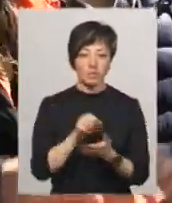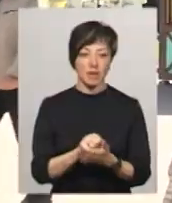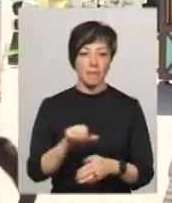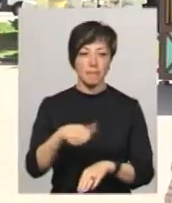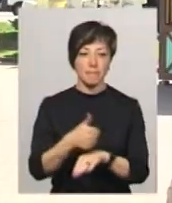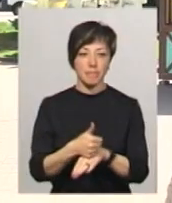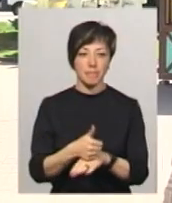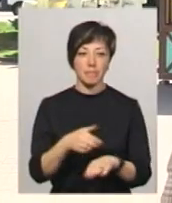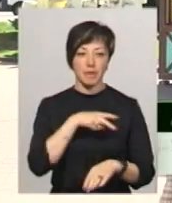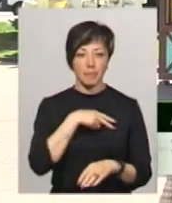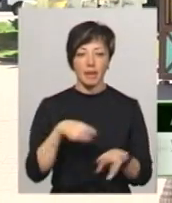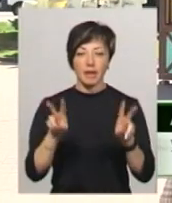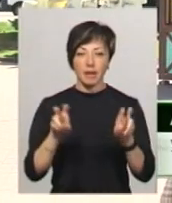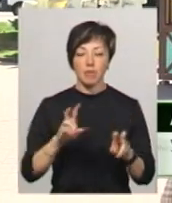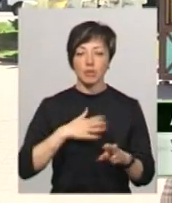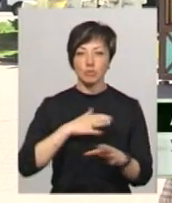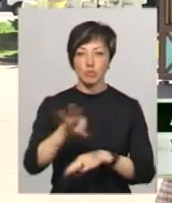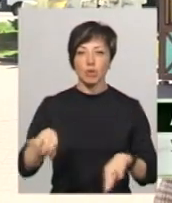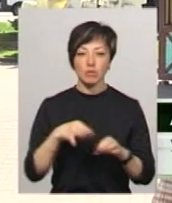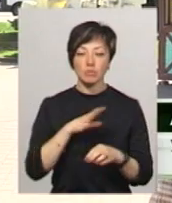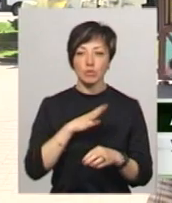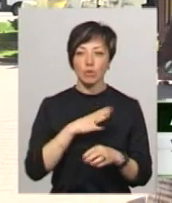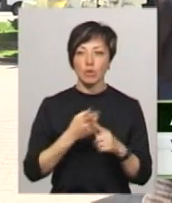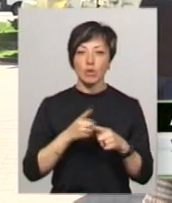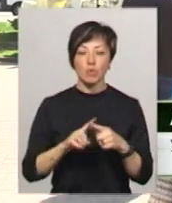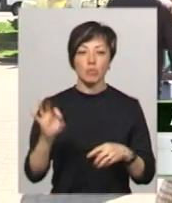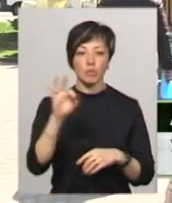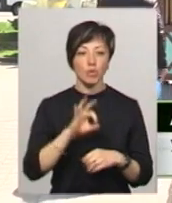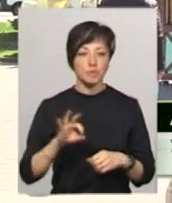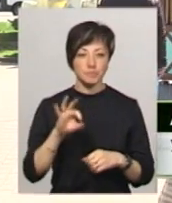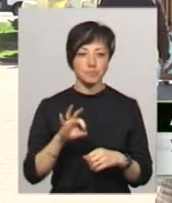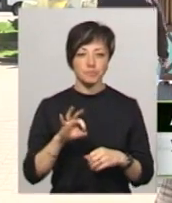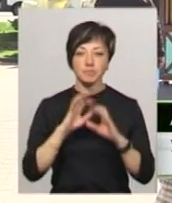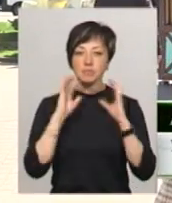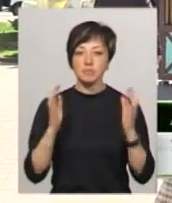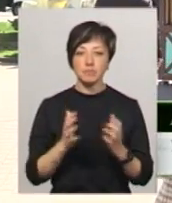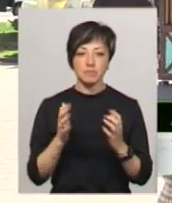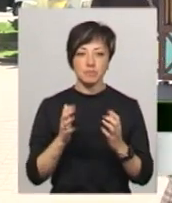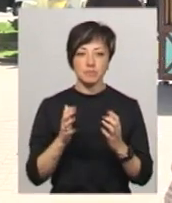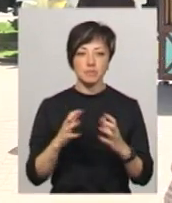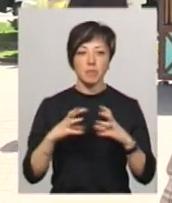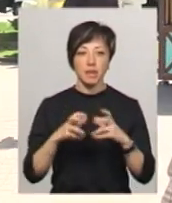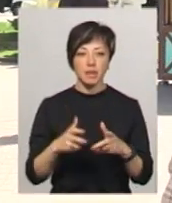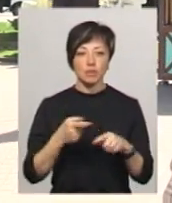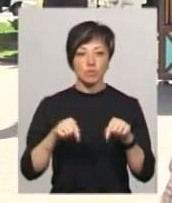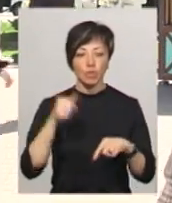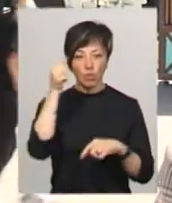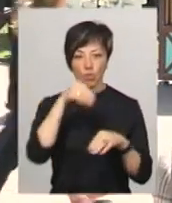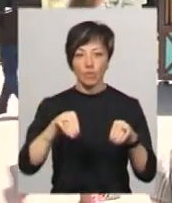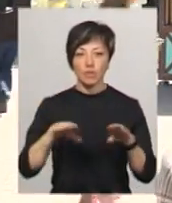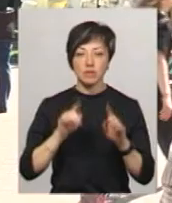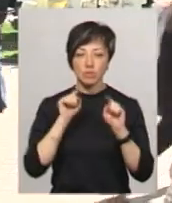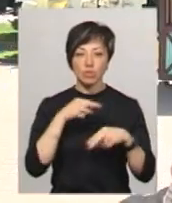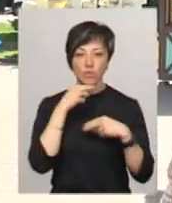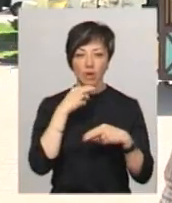гран-прі. Темою нашого екопроекту було цього року, якщо того року це було про збереження планети, то цього року ми вирішили звернути увагу